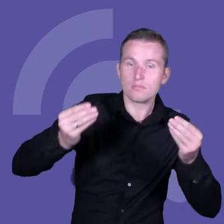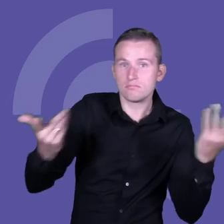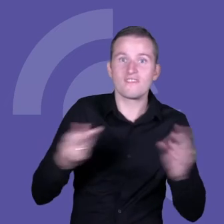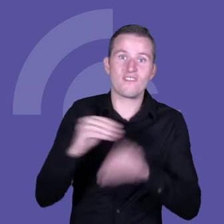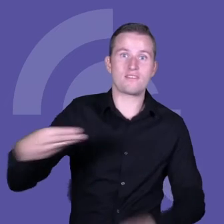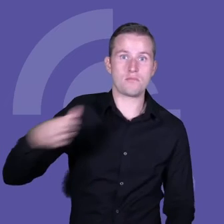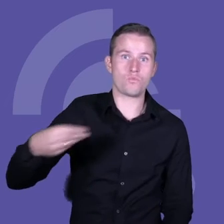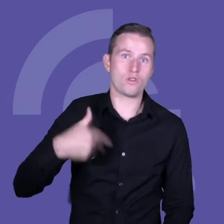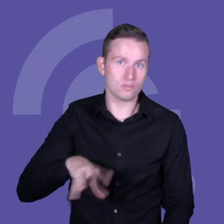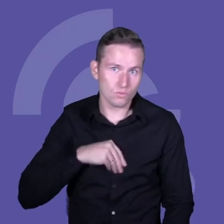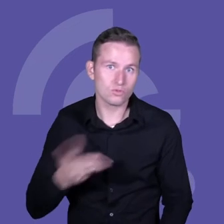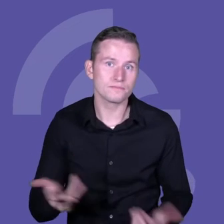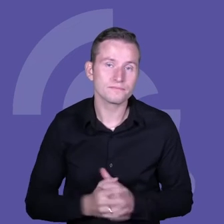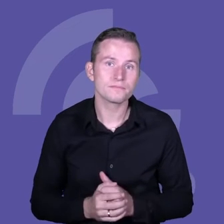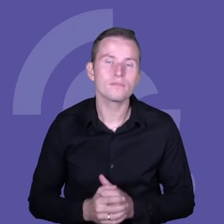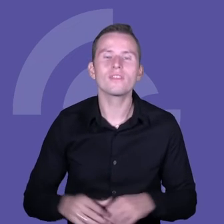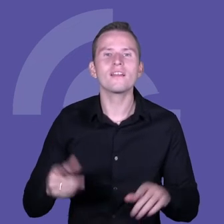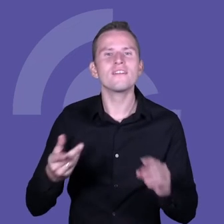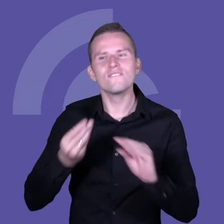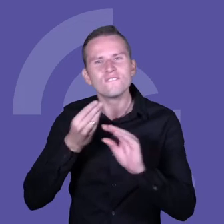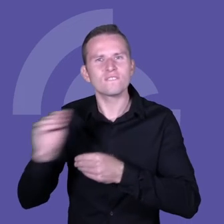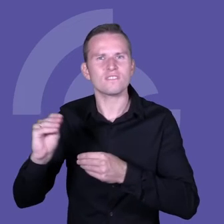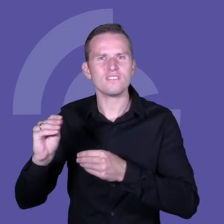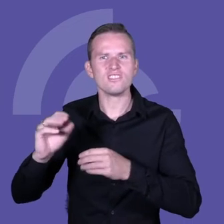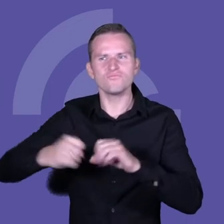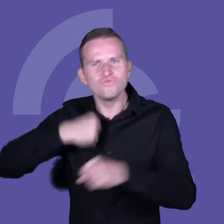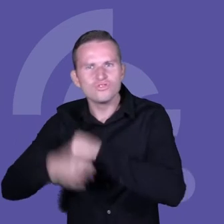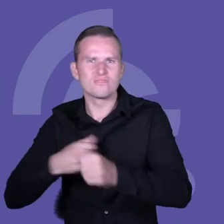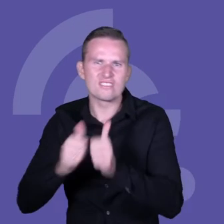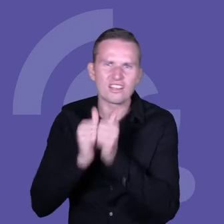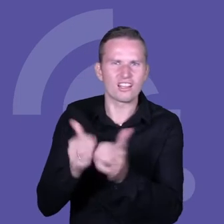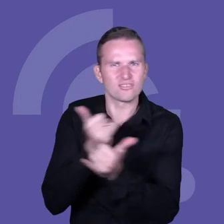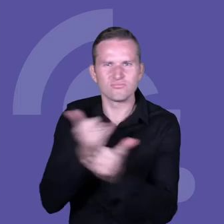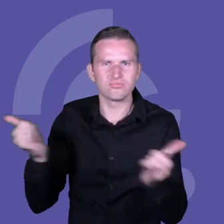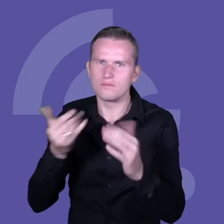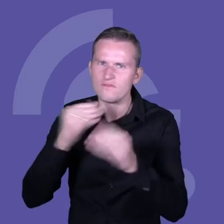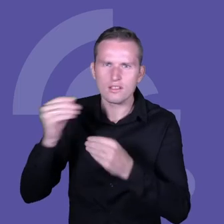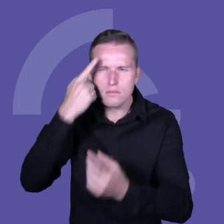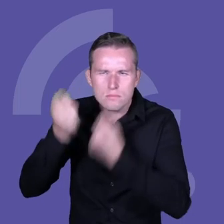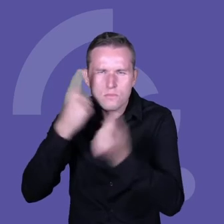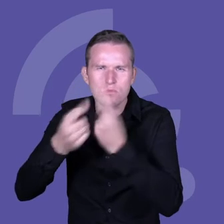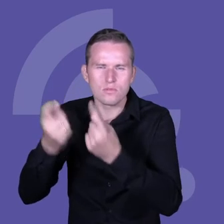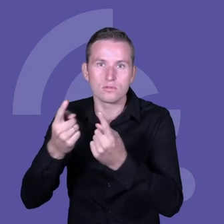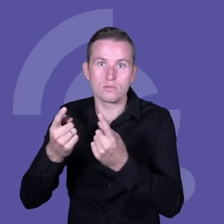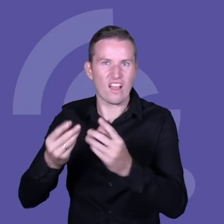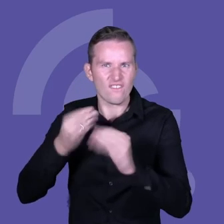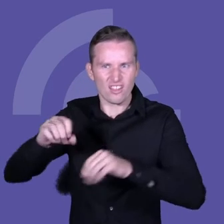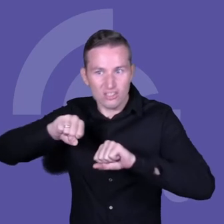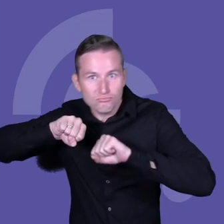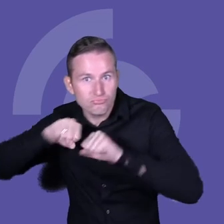zaawansowane prace, które wykonujemy, zadania, tym płaca jest wyższa i w ten sposób ta